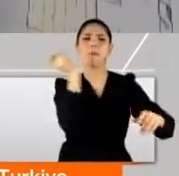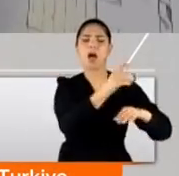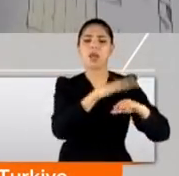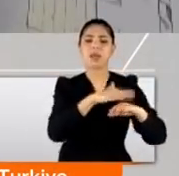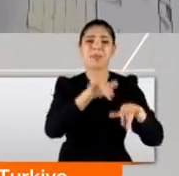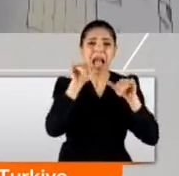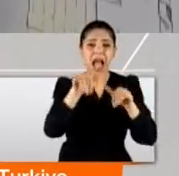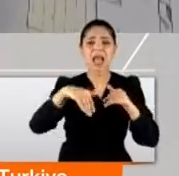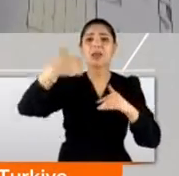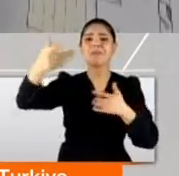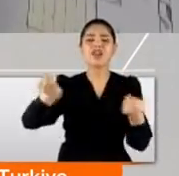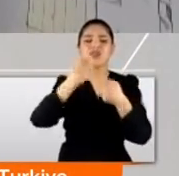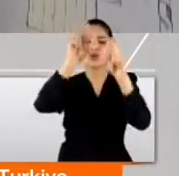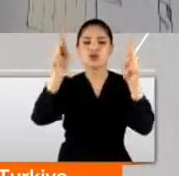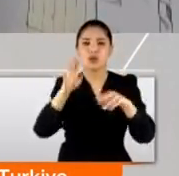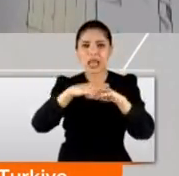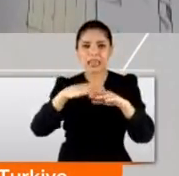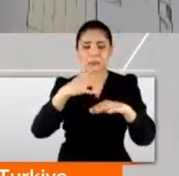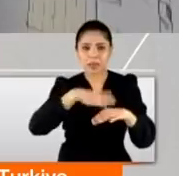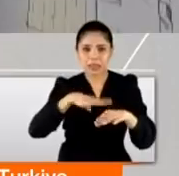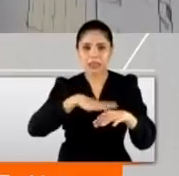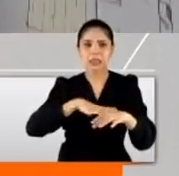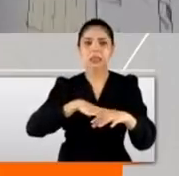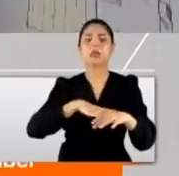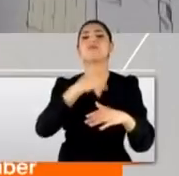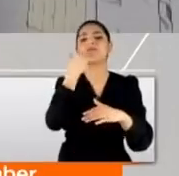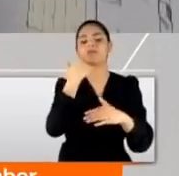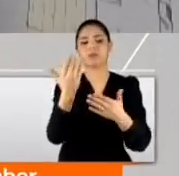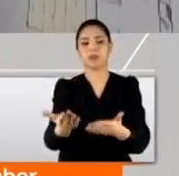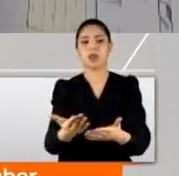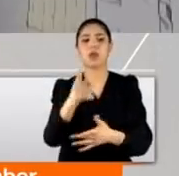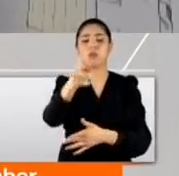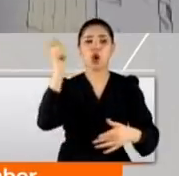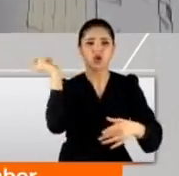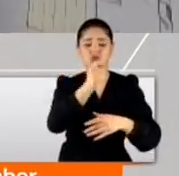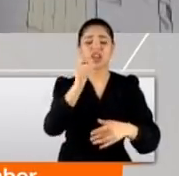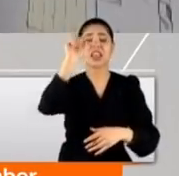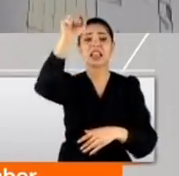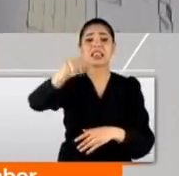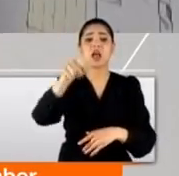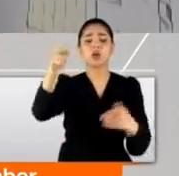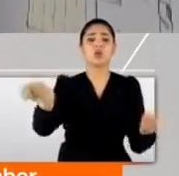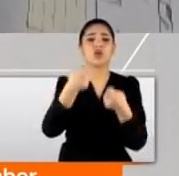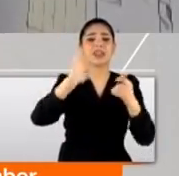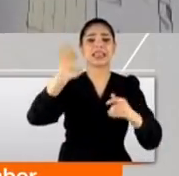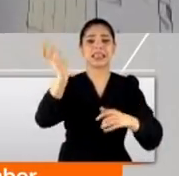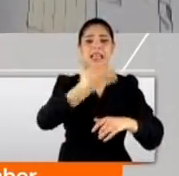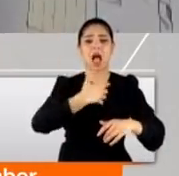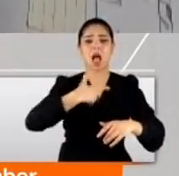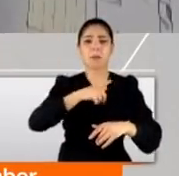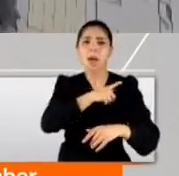Aynısını bir iş yerinde daha yapmaya kalktı ama sert kayaya çarpmıştı. Çekiçli saldırganı o iş yerinin sahibi